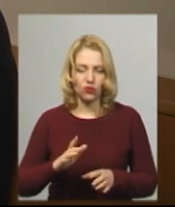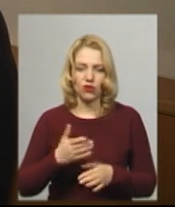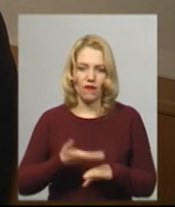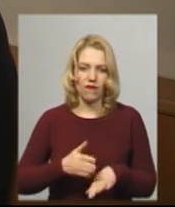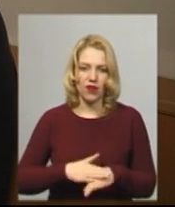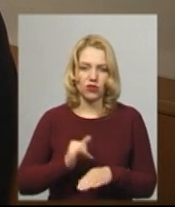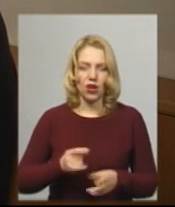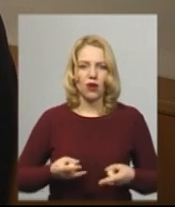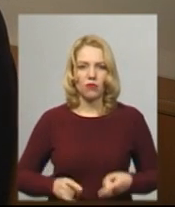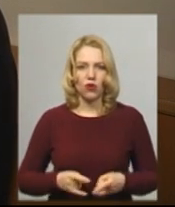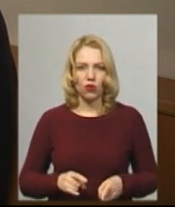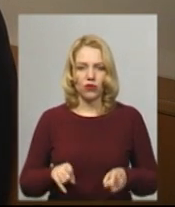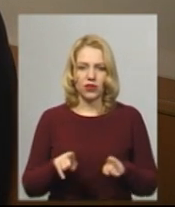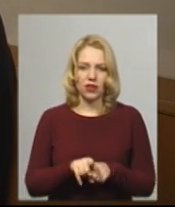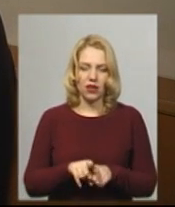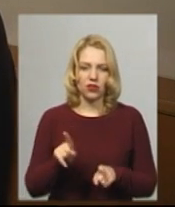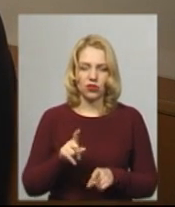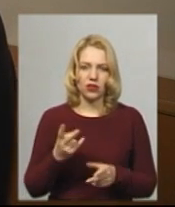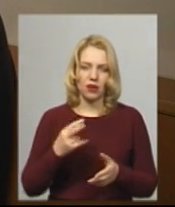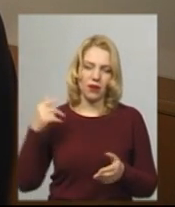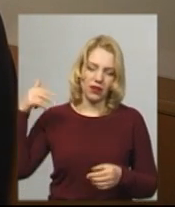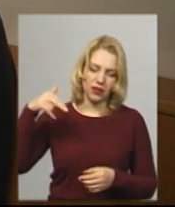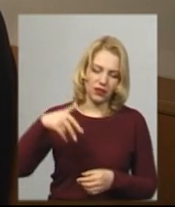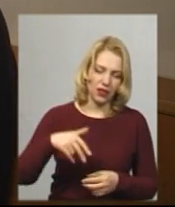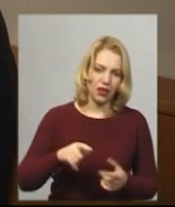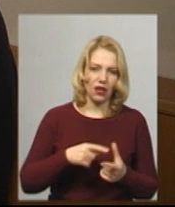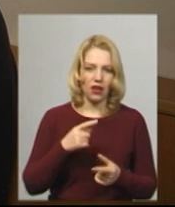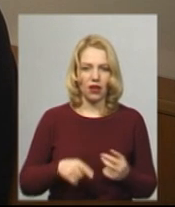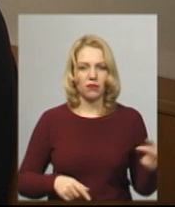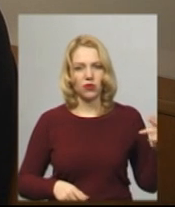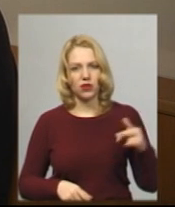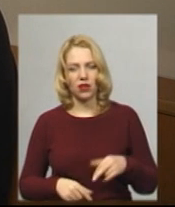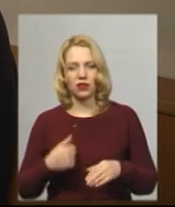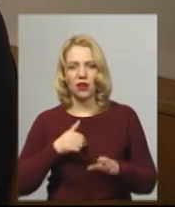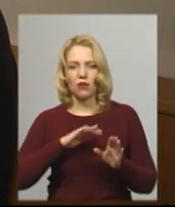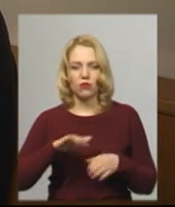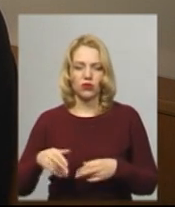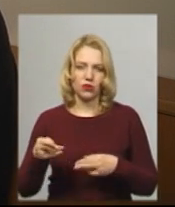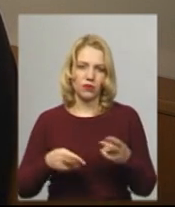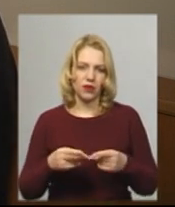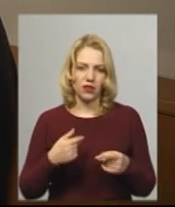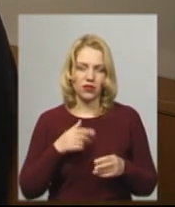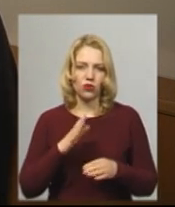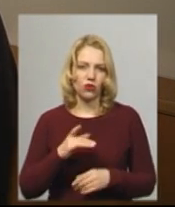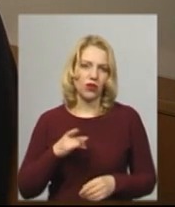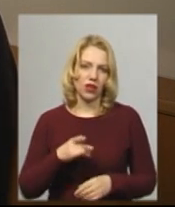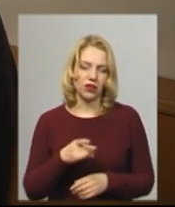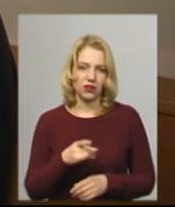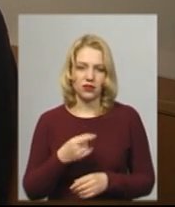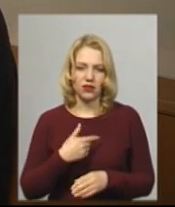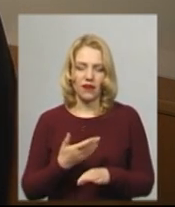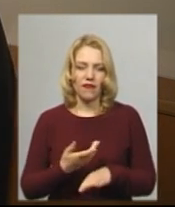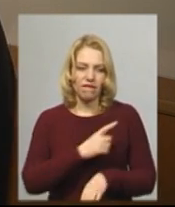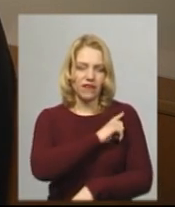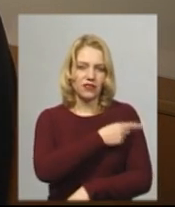пологовий так знаходиться, що або знизу, або зверху йдеш. Я після операції, то тільки на таксі під'їдеш, тому що фізично дуже важко добратися було.